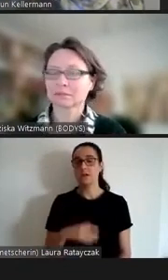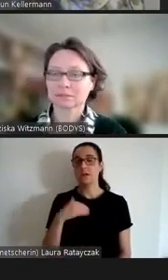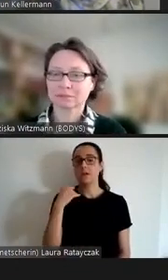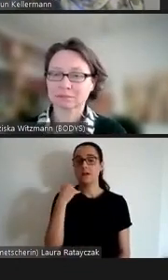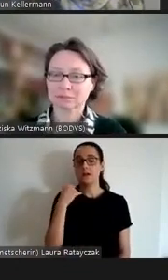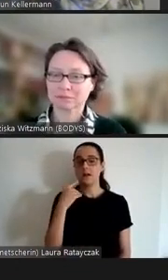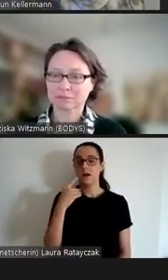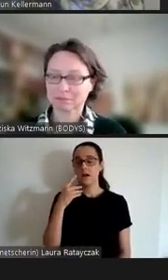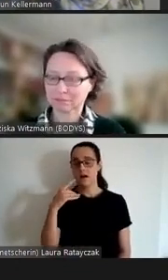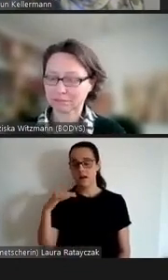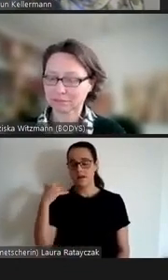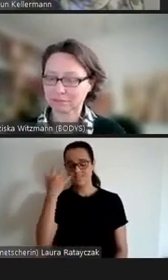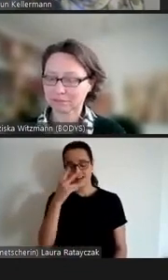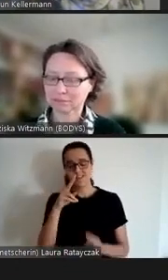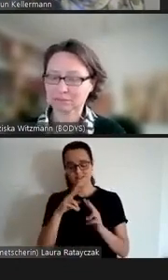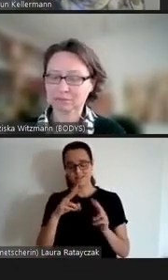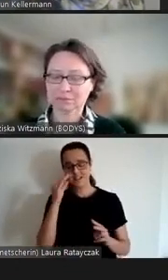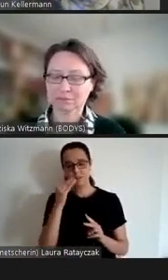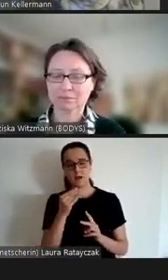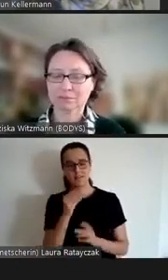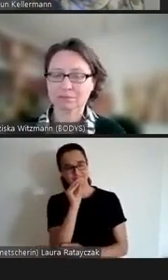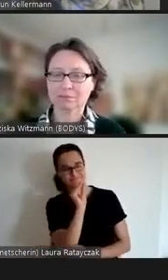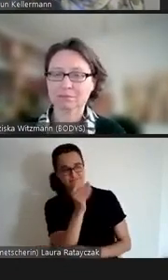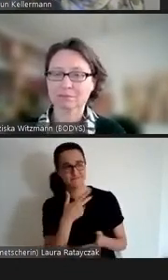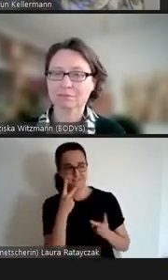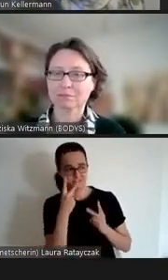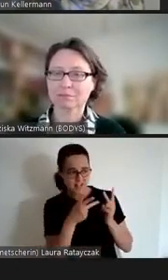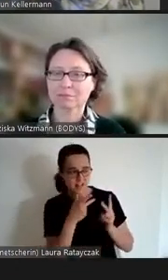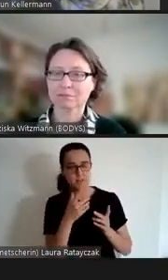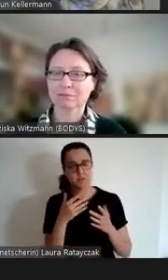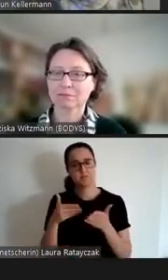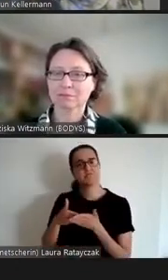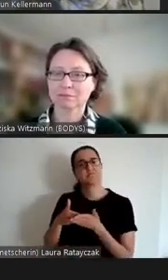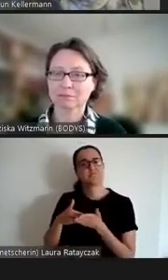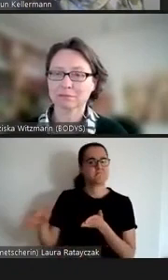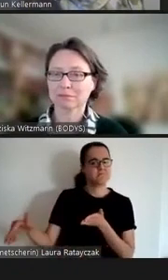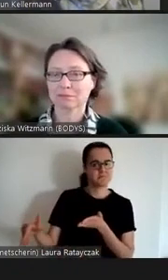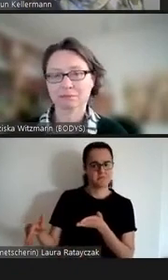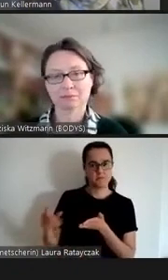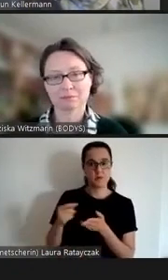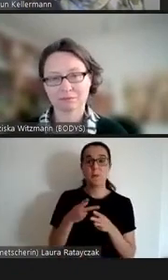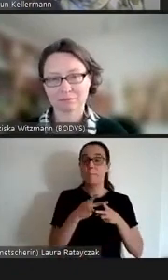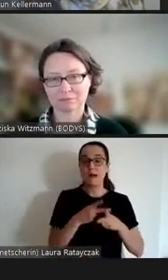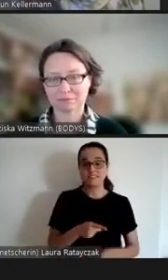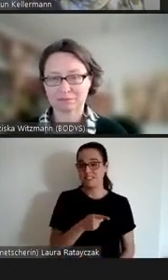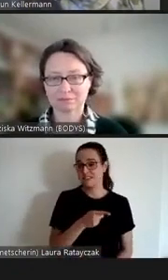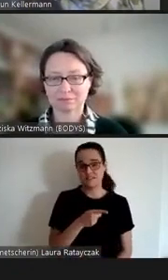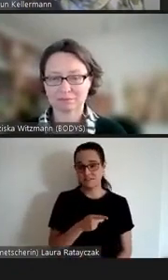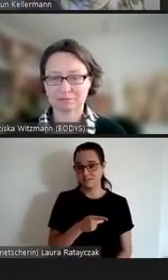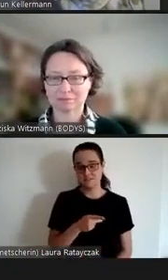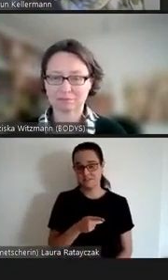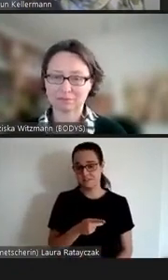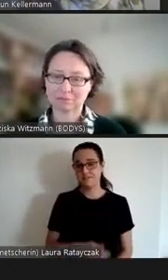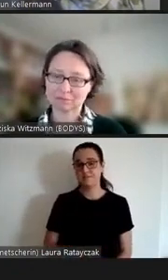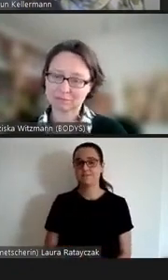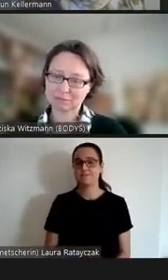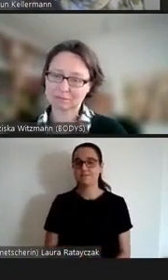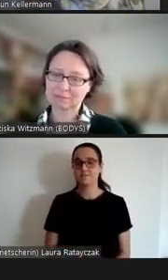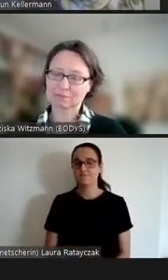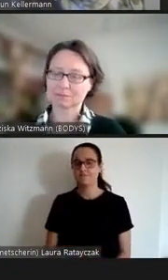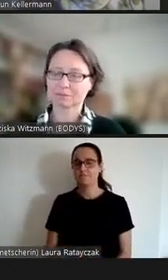sie ist also nicht nur eine passive Spielfigur am Ende wie gesagt